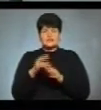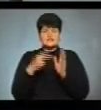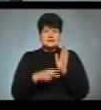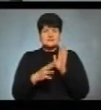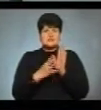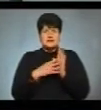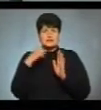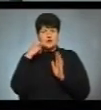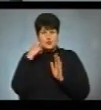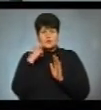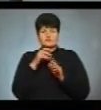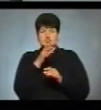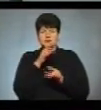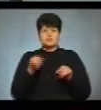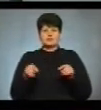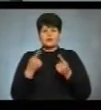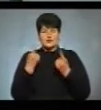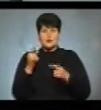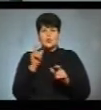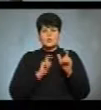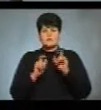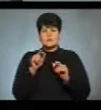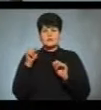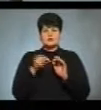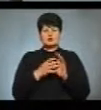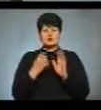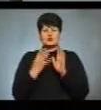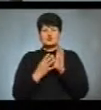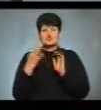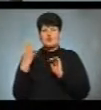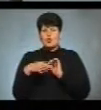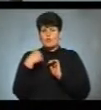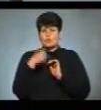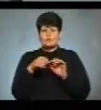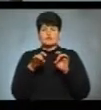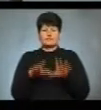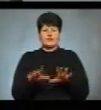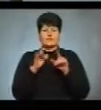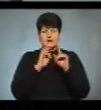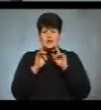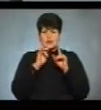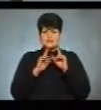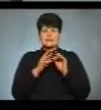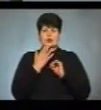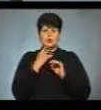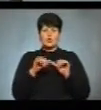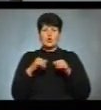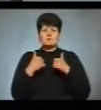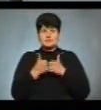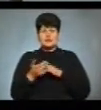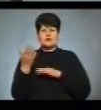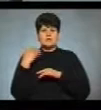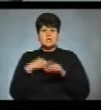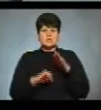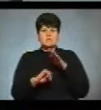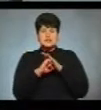років з часу заснування університету. У 1940 році постановою Ради народних комісарів від 15 квітня на колишній